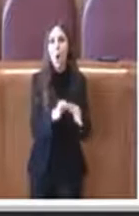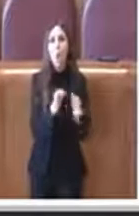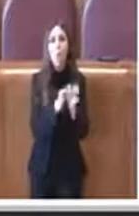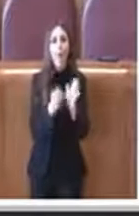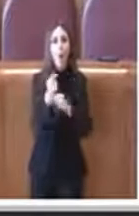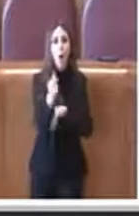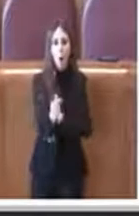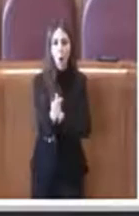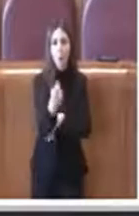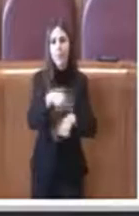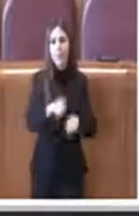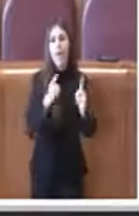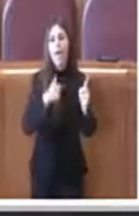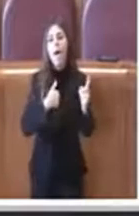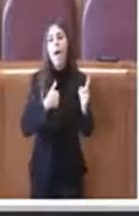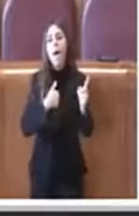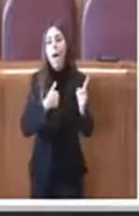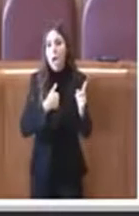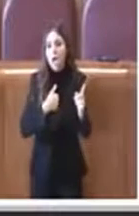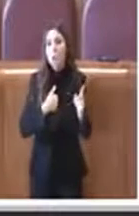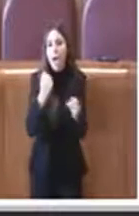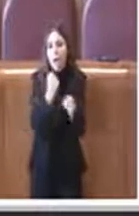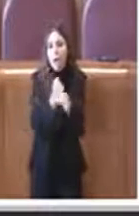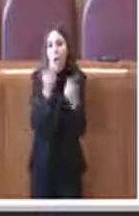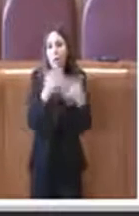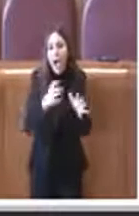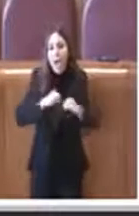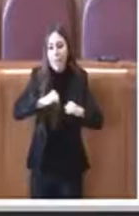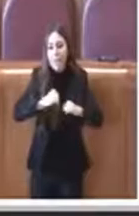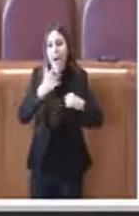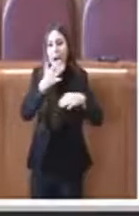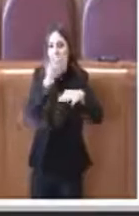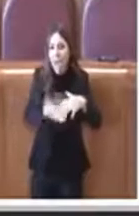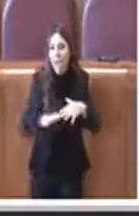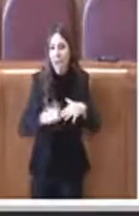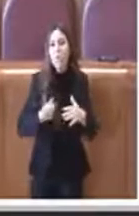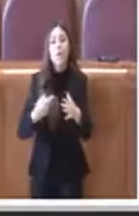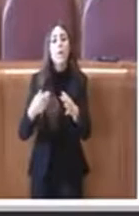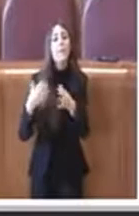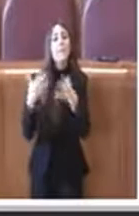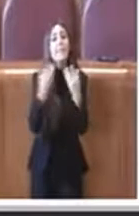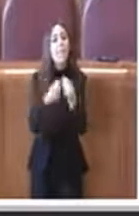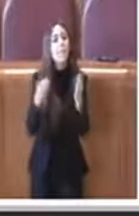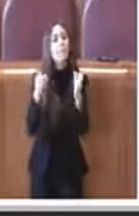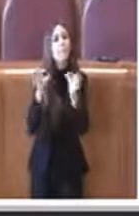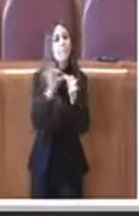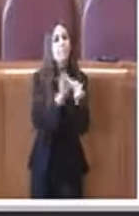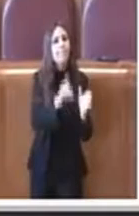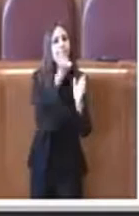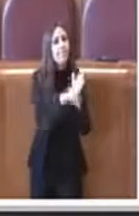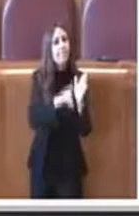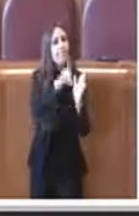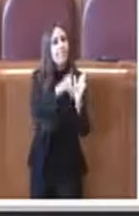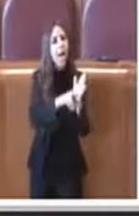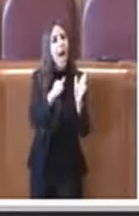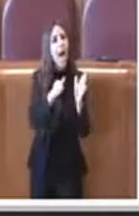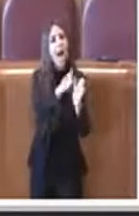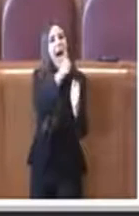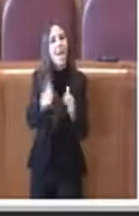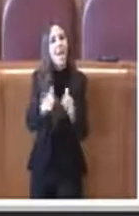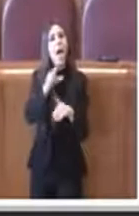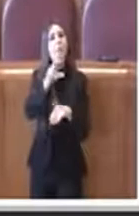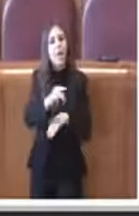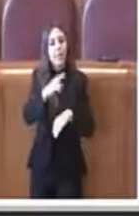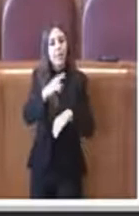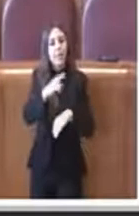quello che è stato fatto da questa amministrazione con la delibera del 30